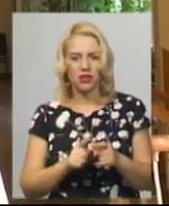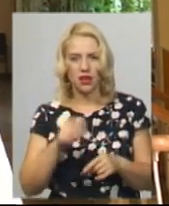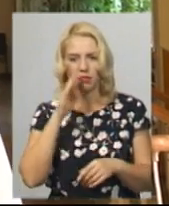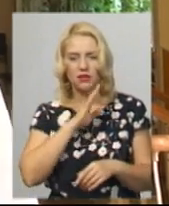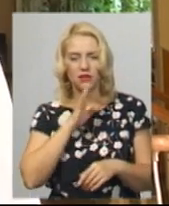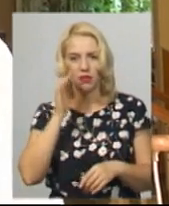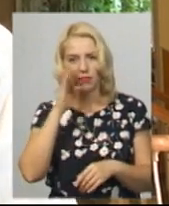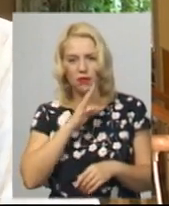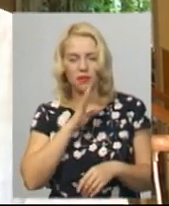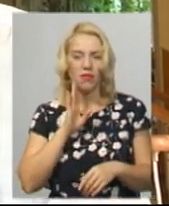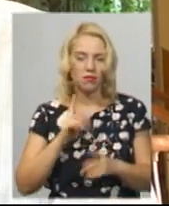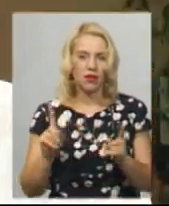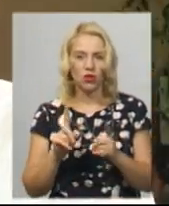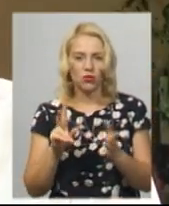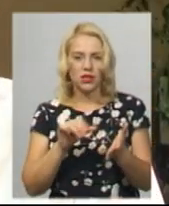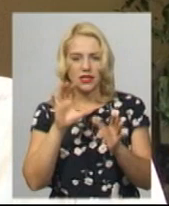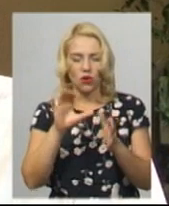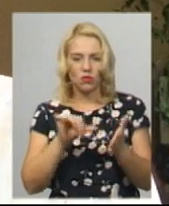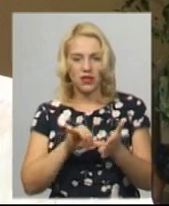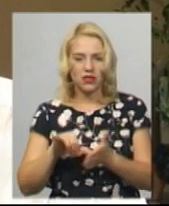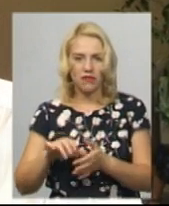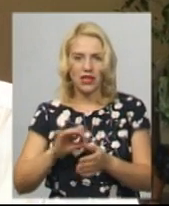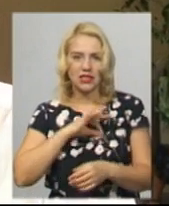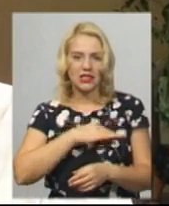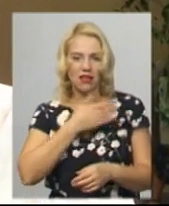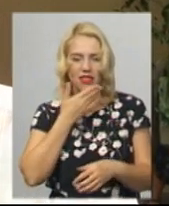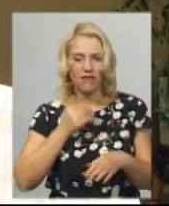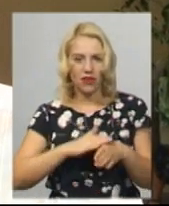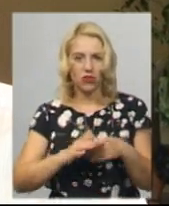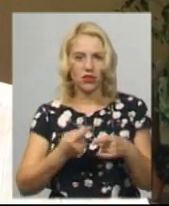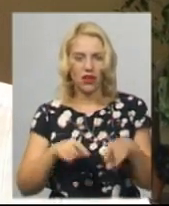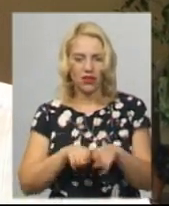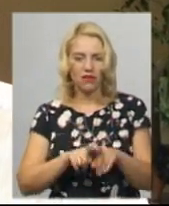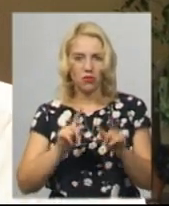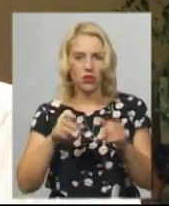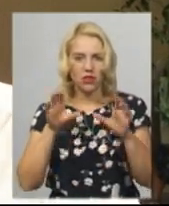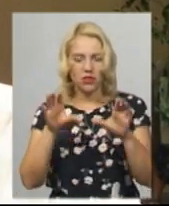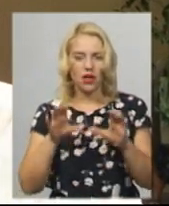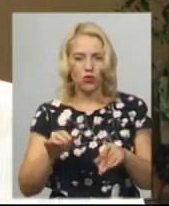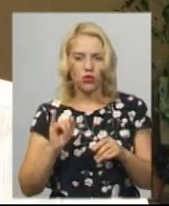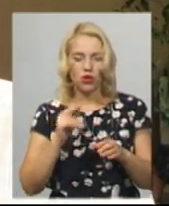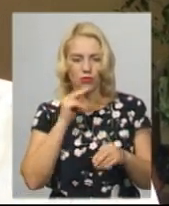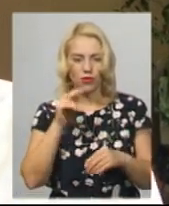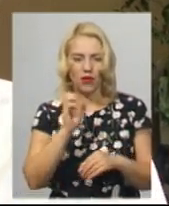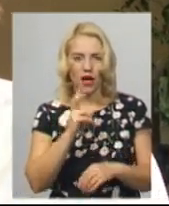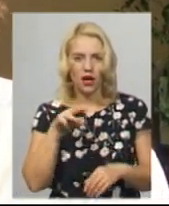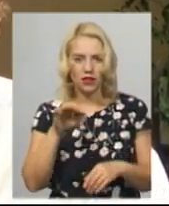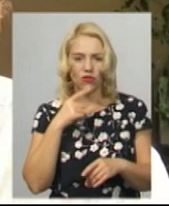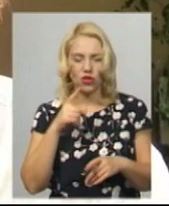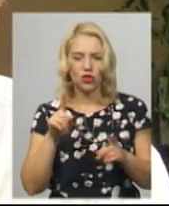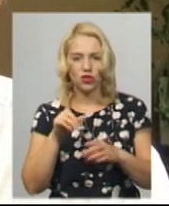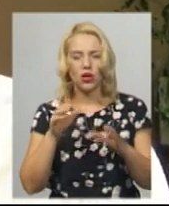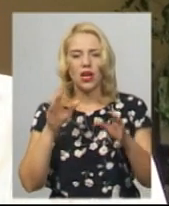батьки – мама, батько чи інші законні представники. Слідчий не виконав ці вимоги закону і в обвинувальному акті, зазначивши, що батьки є